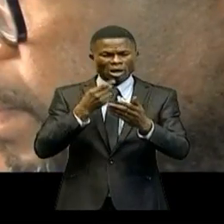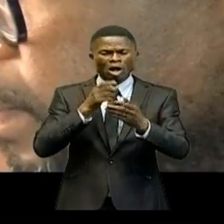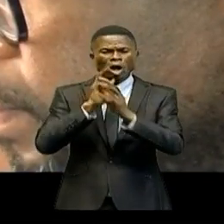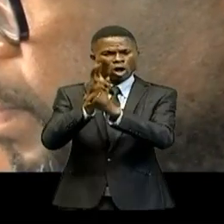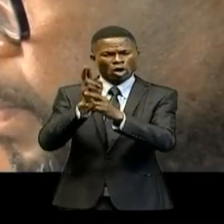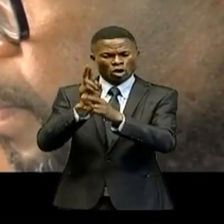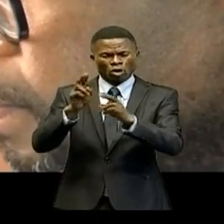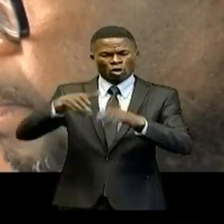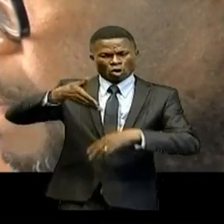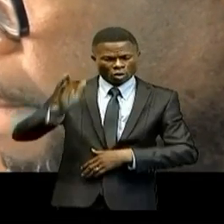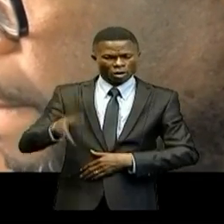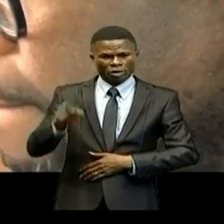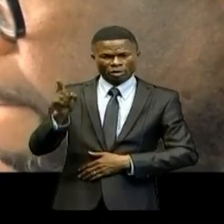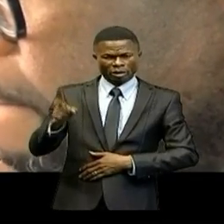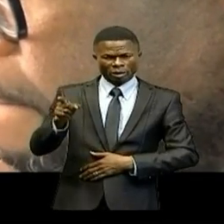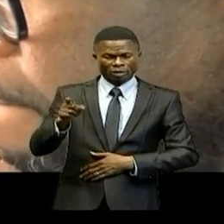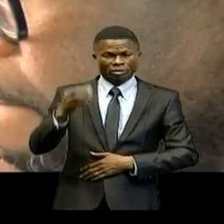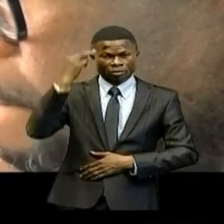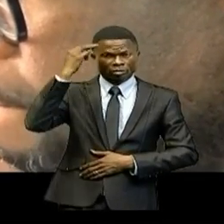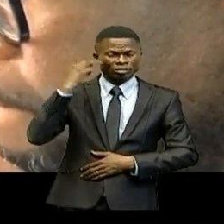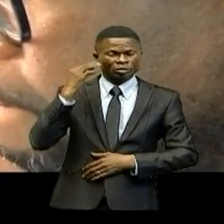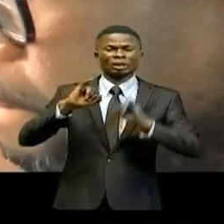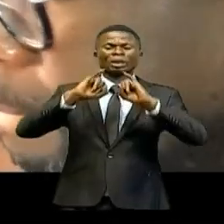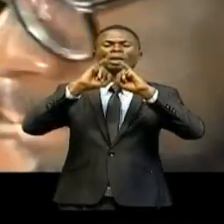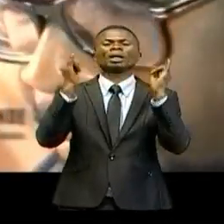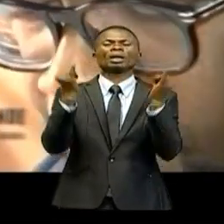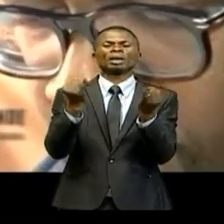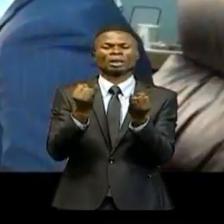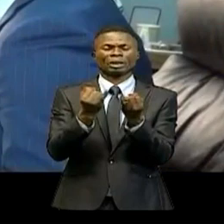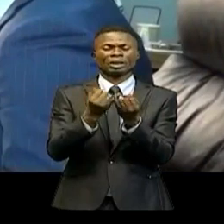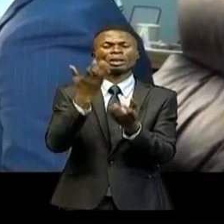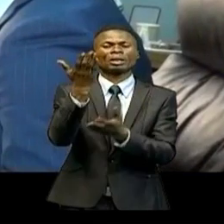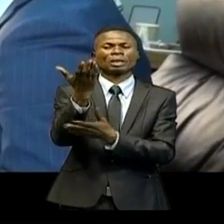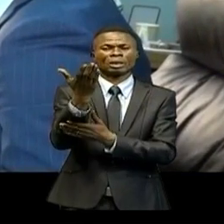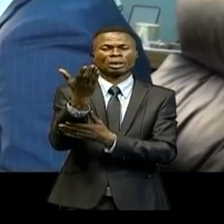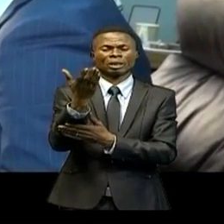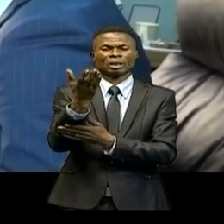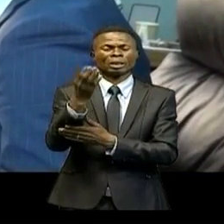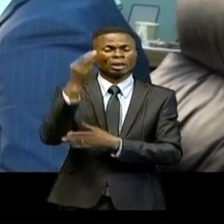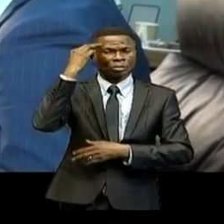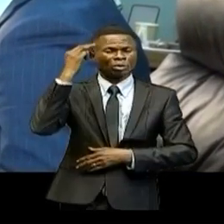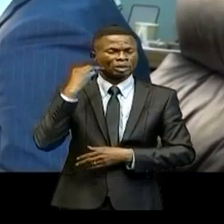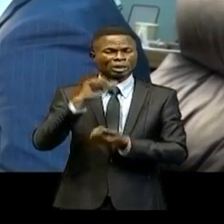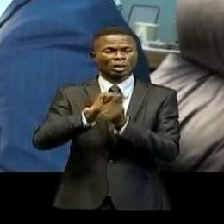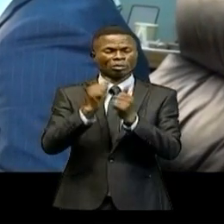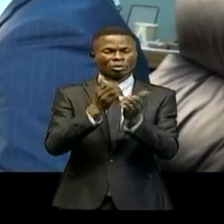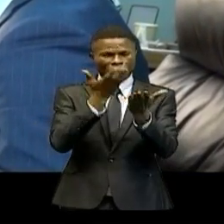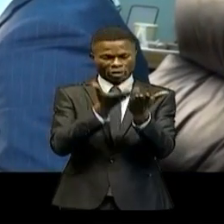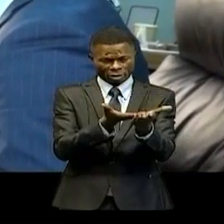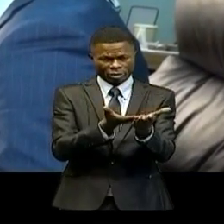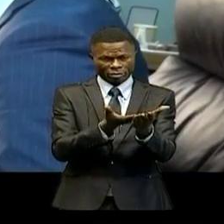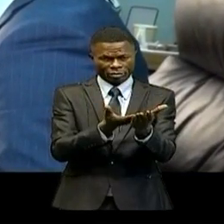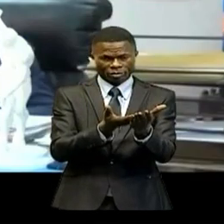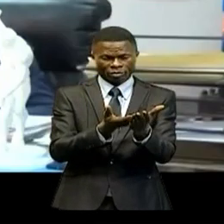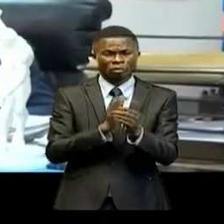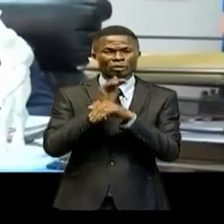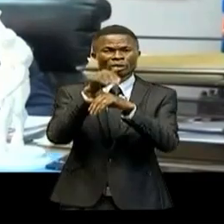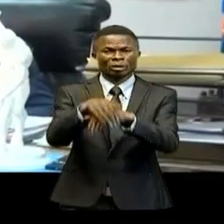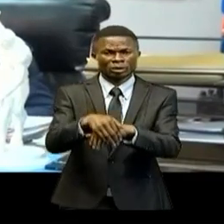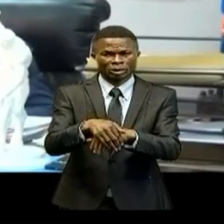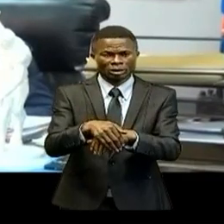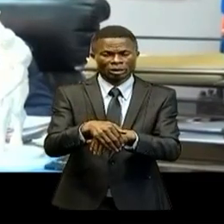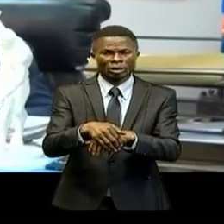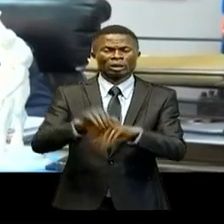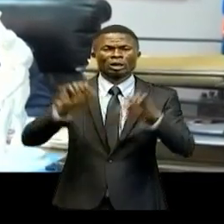par les experts, le ministre de l'Industrie a sollicité du Conseil ce qui suit. L'implication de la